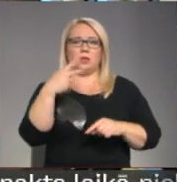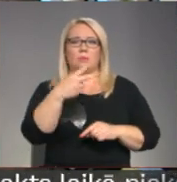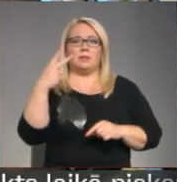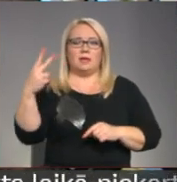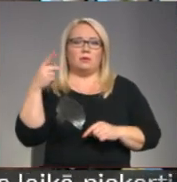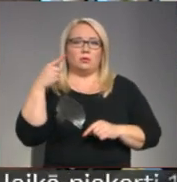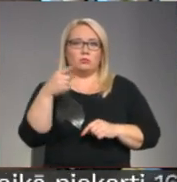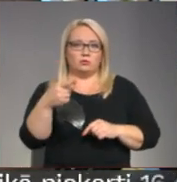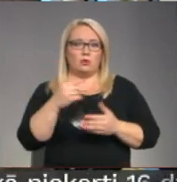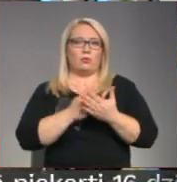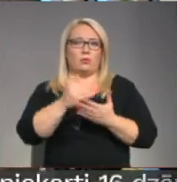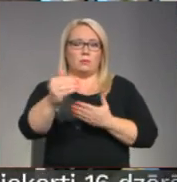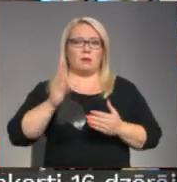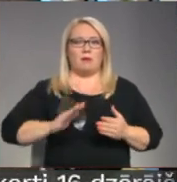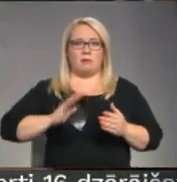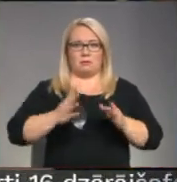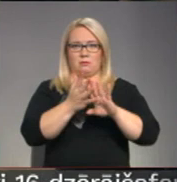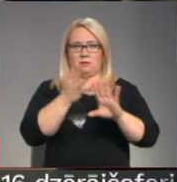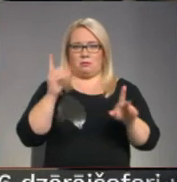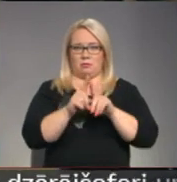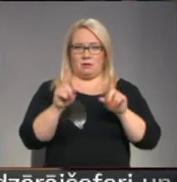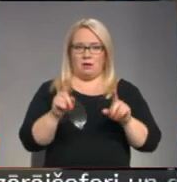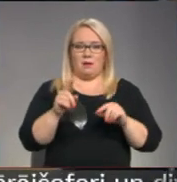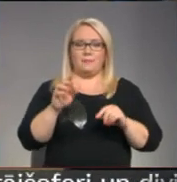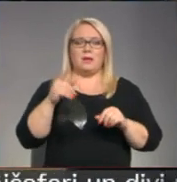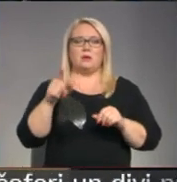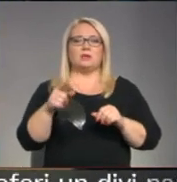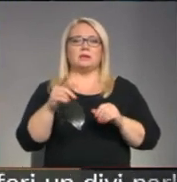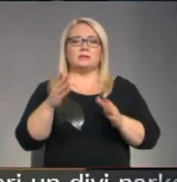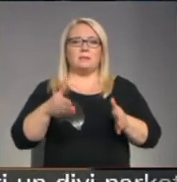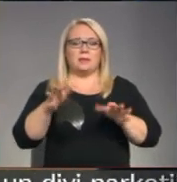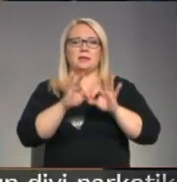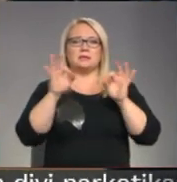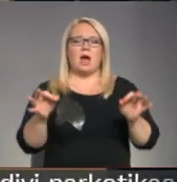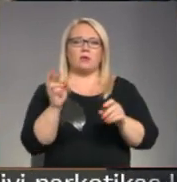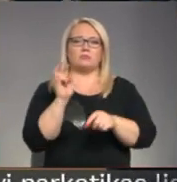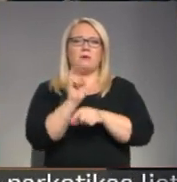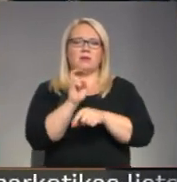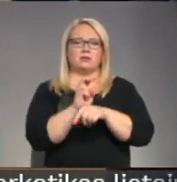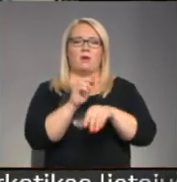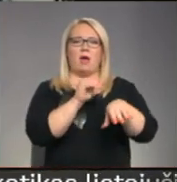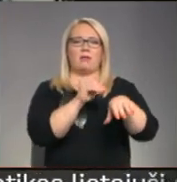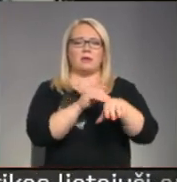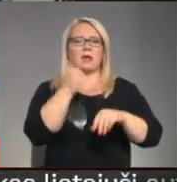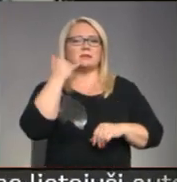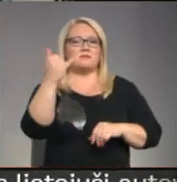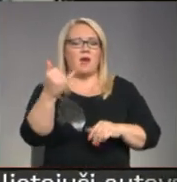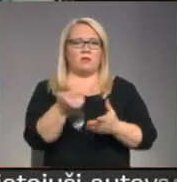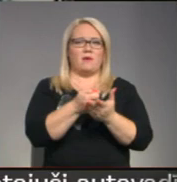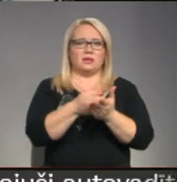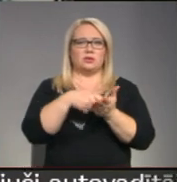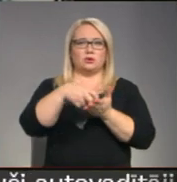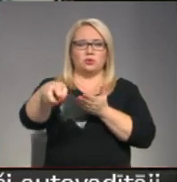tūkstoši arī turpināja gaidīt rindā. Kopš slimnīca sakušas par vizīte atgādināt ar zvanu vai izziņu,